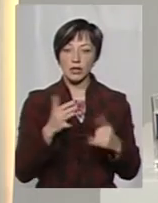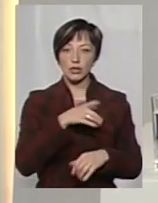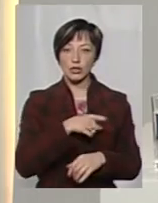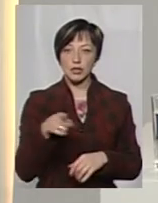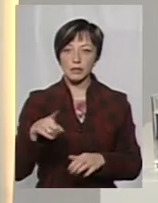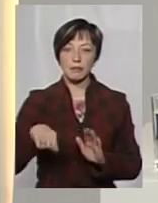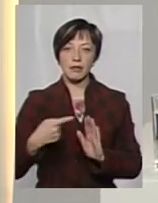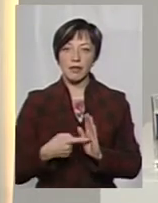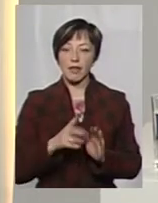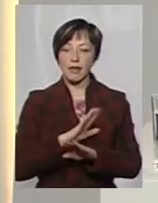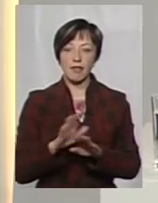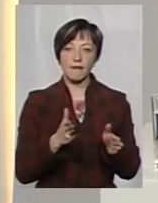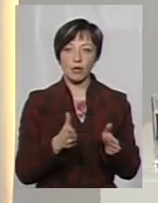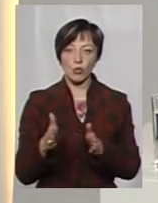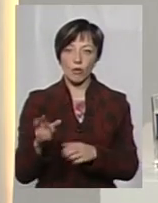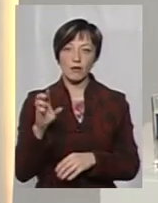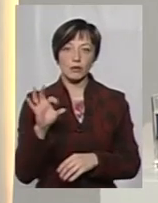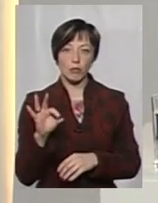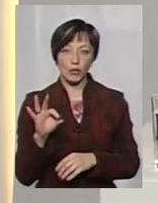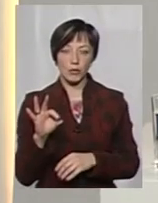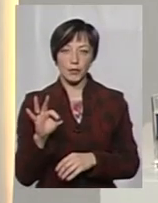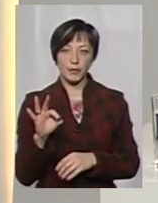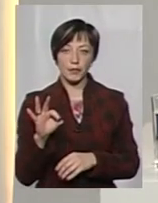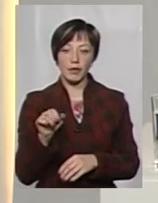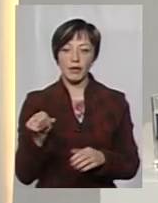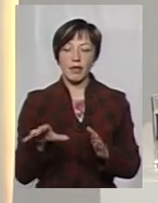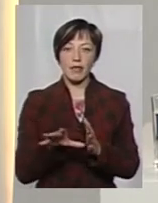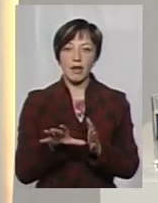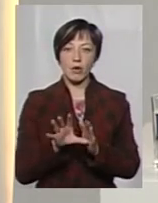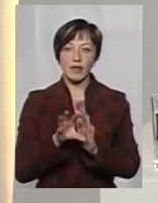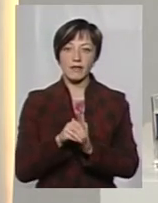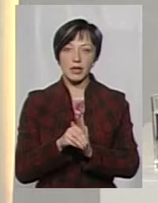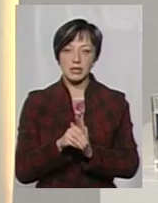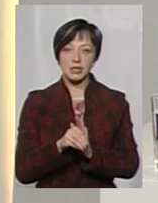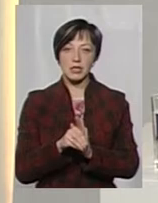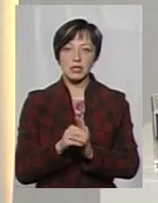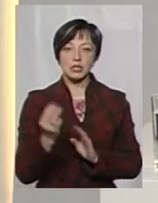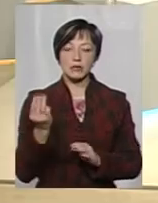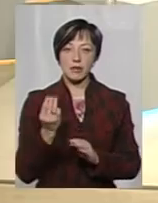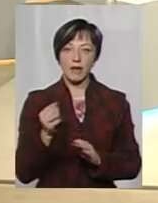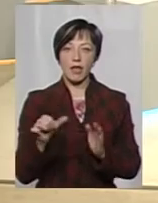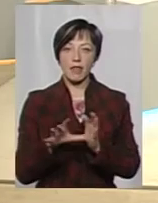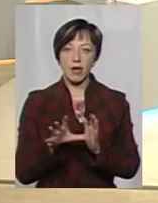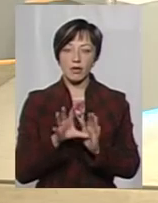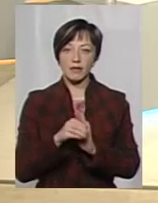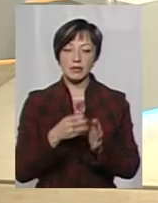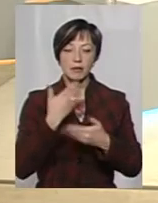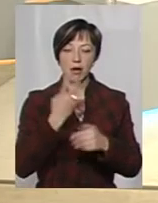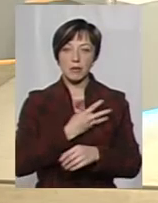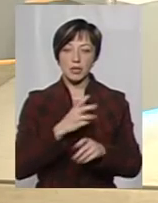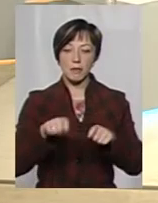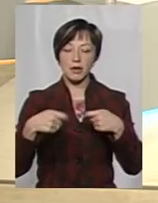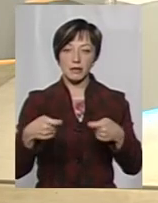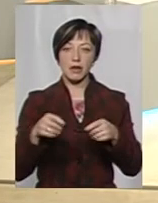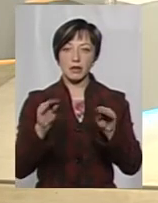питання не врегульоване, тому що «Шепетівка Енергоінвест» не має бажання передавати дане